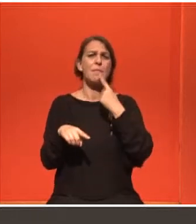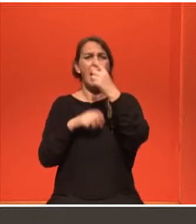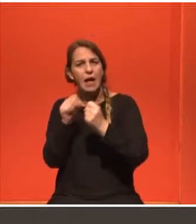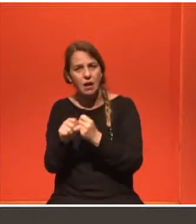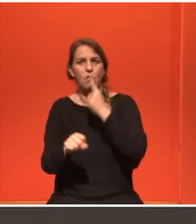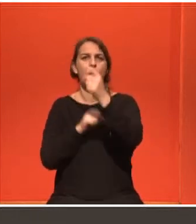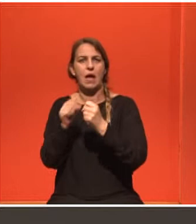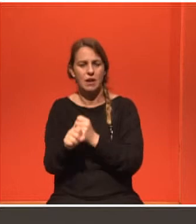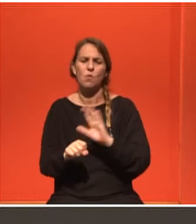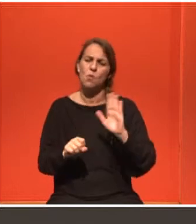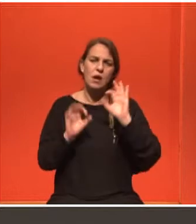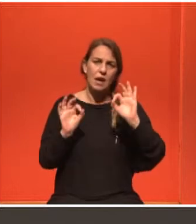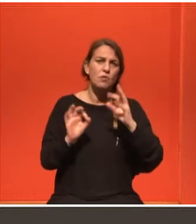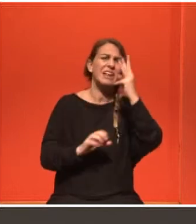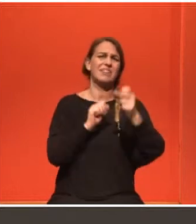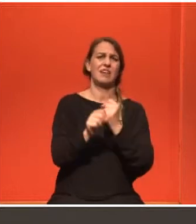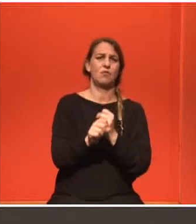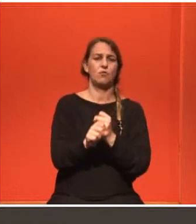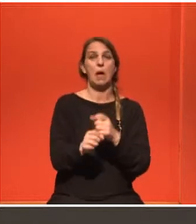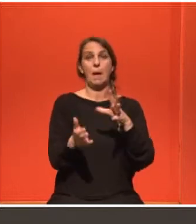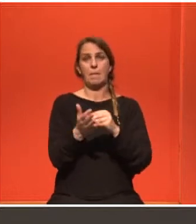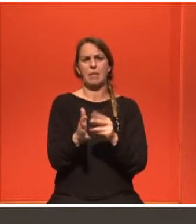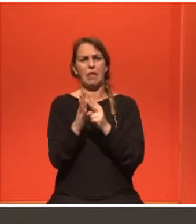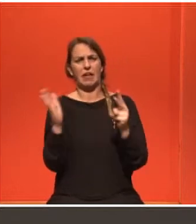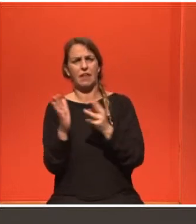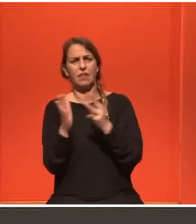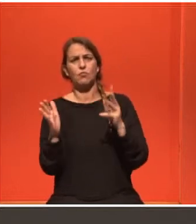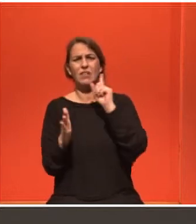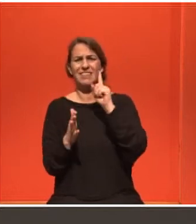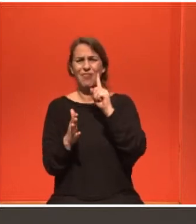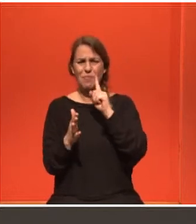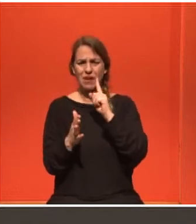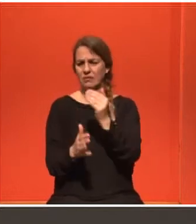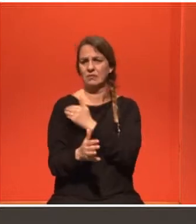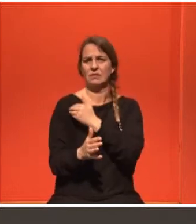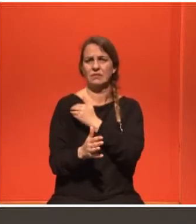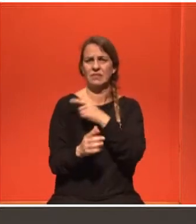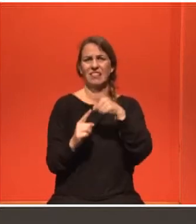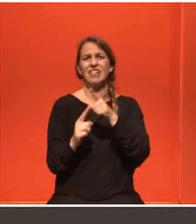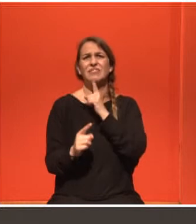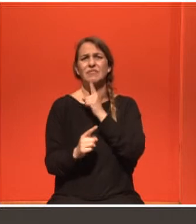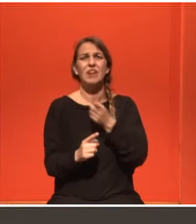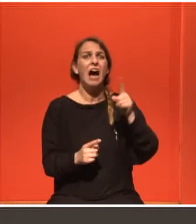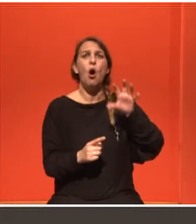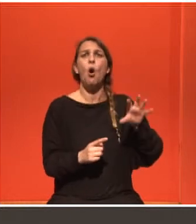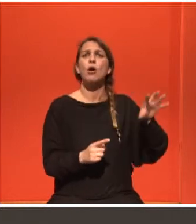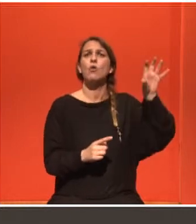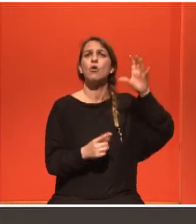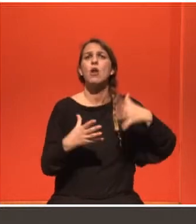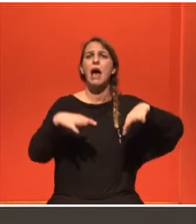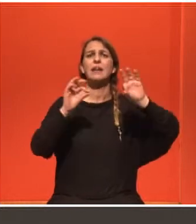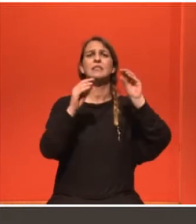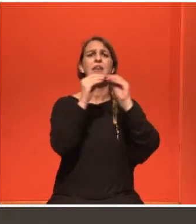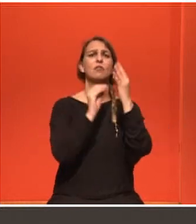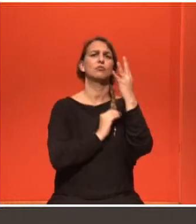ξεκινάμε το τεστ Παπα-Νικολάου πολύ νωρίς. Δηλαδή, οι κοπέλες έρχονται στα 17-18 και κάνουν το πρώτο τεστ Παπα-Νικολάου. Σε άλλες χώρες, το πρώτο τεστ Παπα-Νικολάου γίνεται στην ηλικία των 24-25.